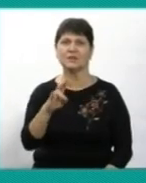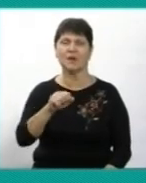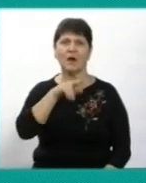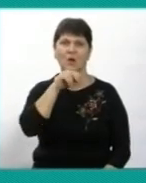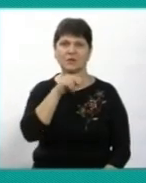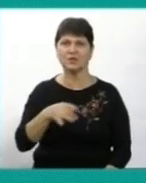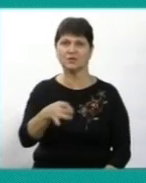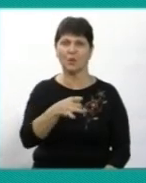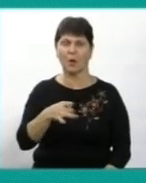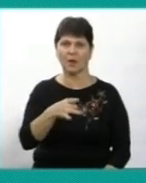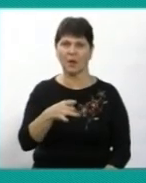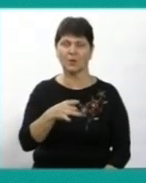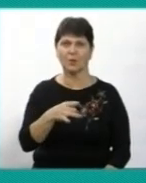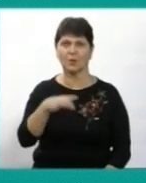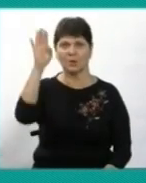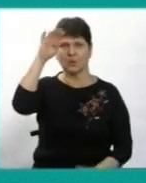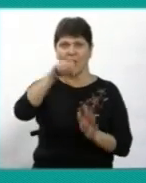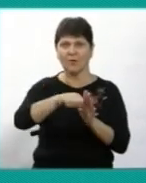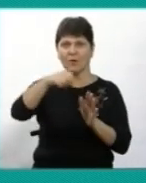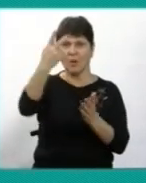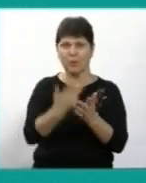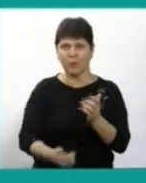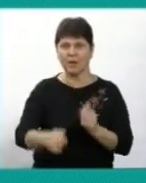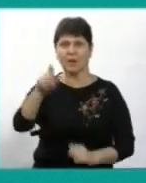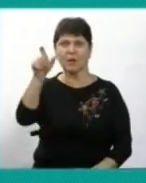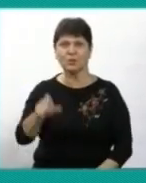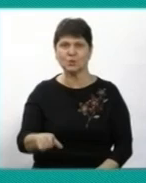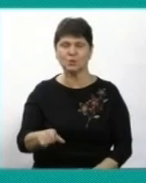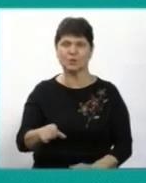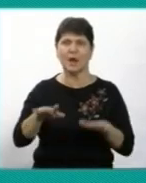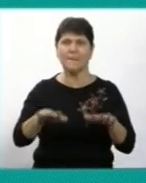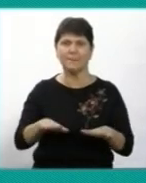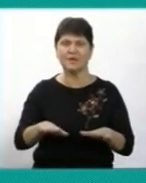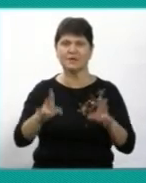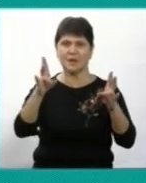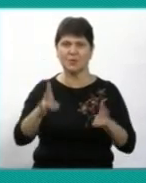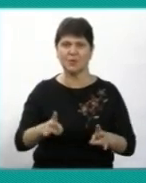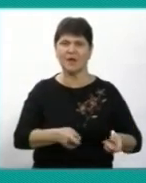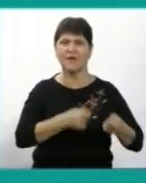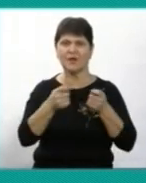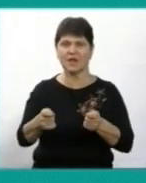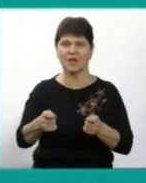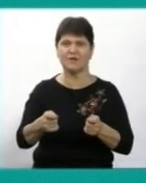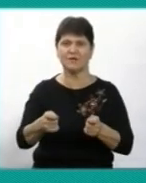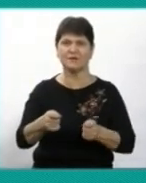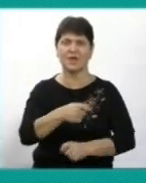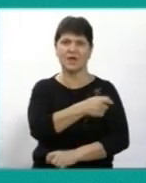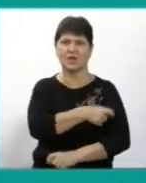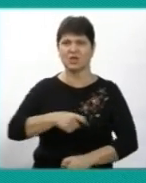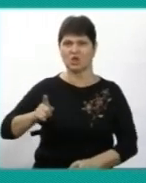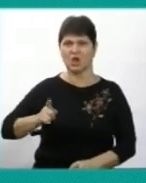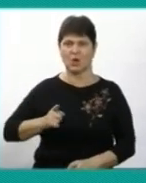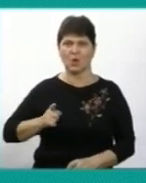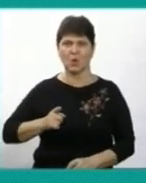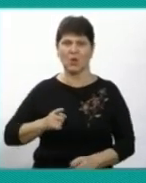В Криницю впала людина, на місце події одразу виїхав черговий караул Державної